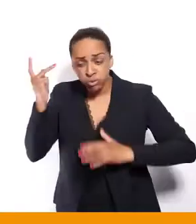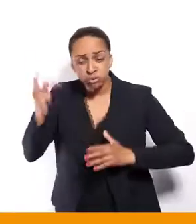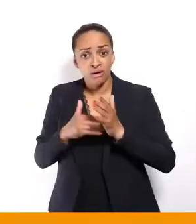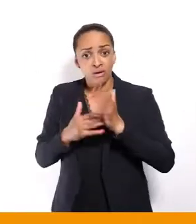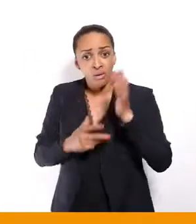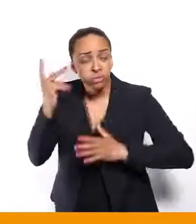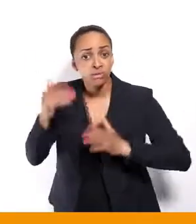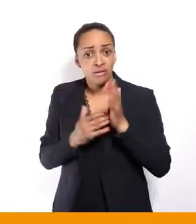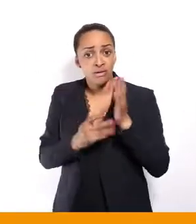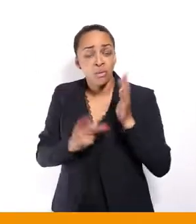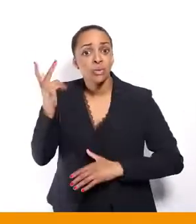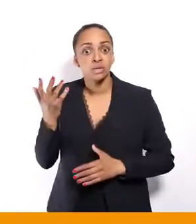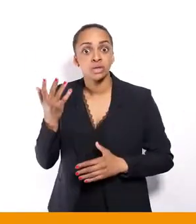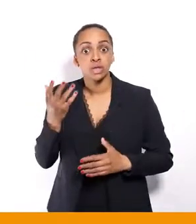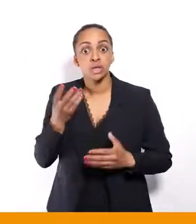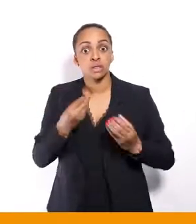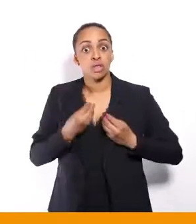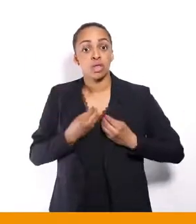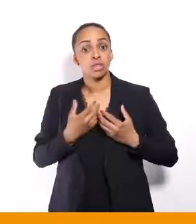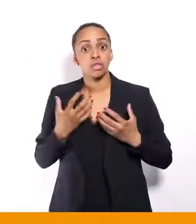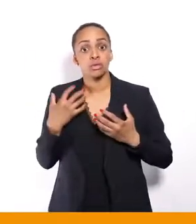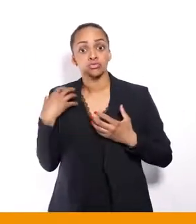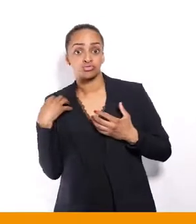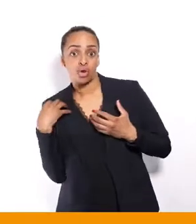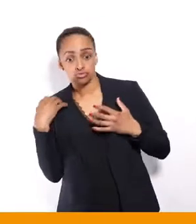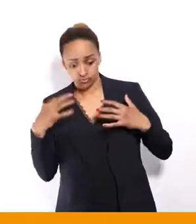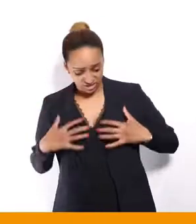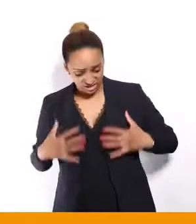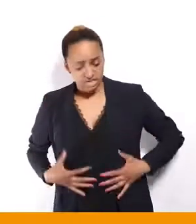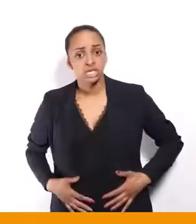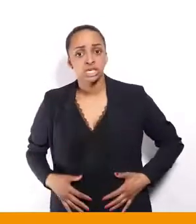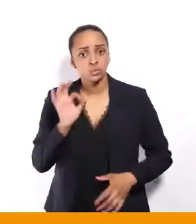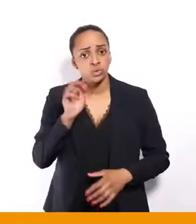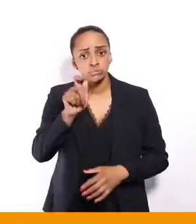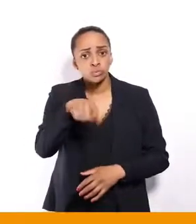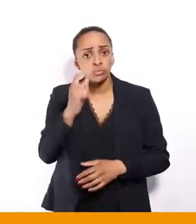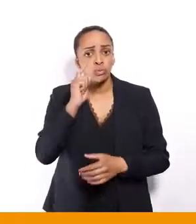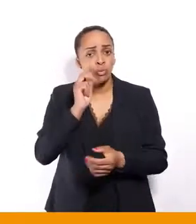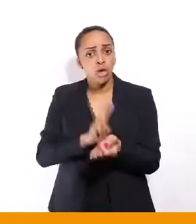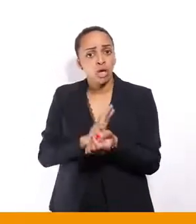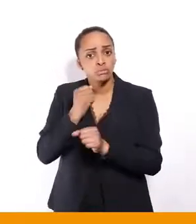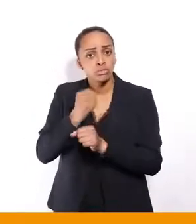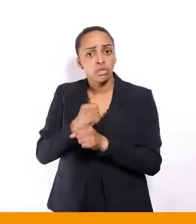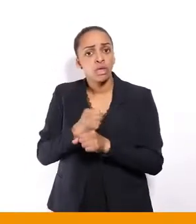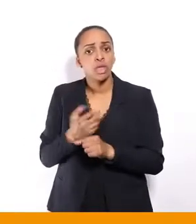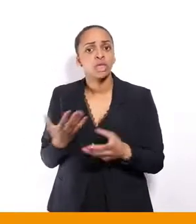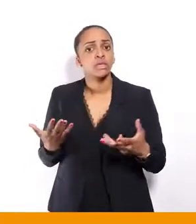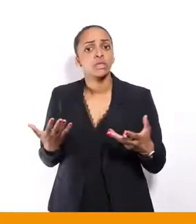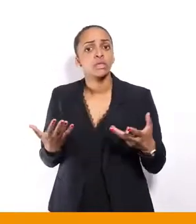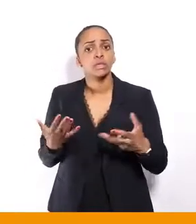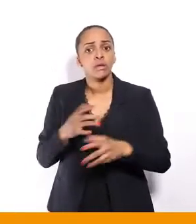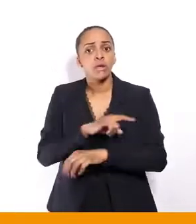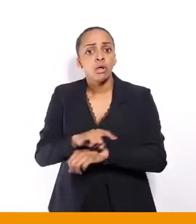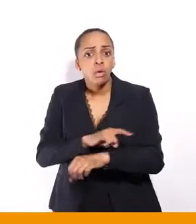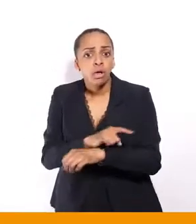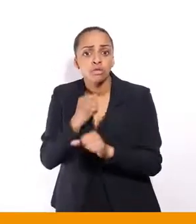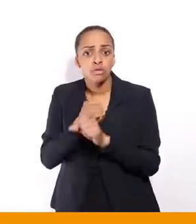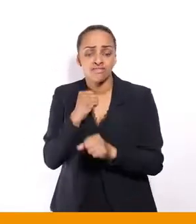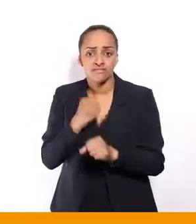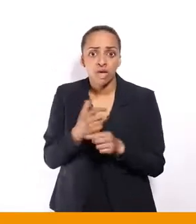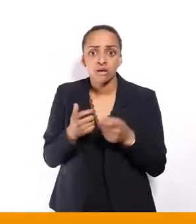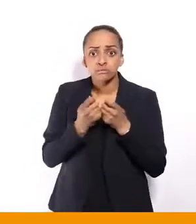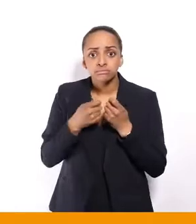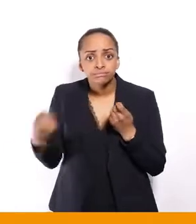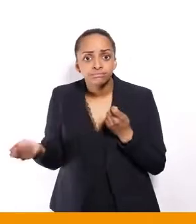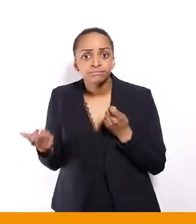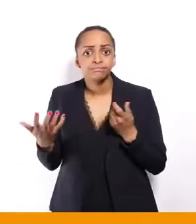une charge physique, souvent, oui, bien sûr, parce que c'est aussi des rythmes de travail, c'est aussi des horaires de travail, des rythmes